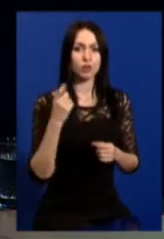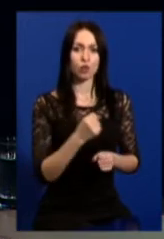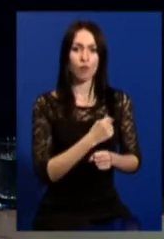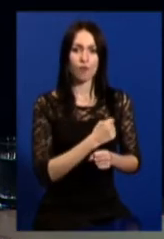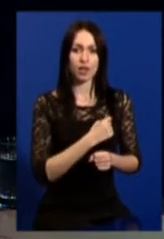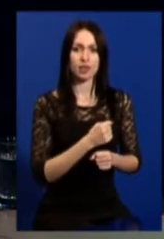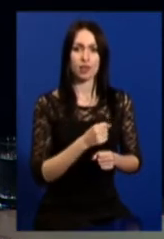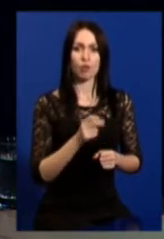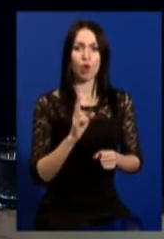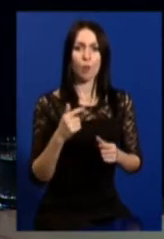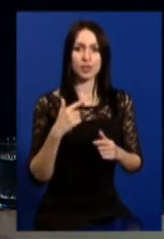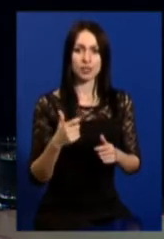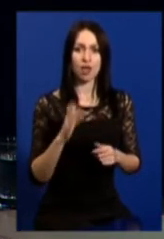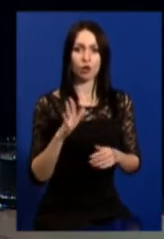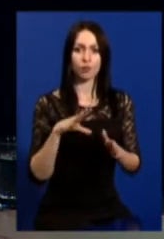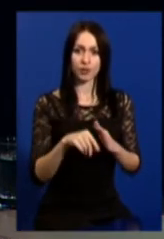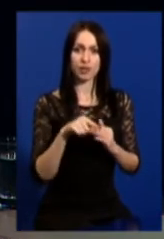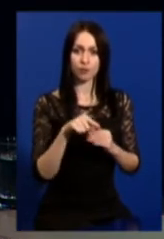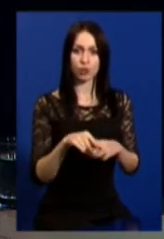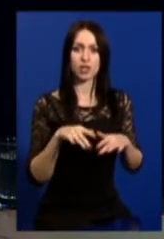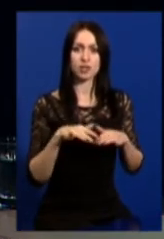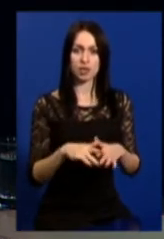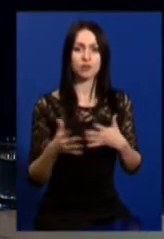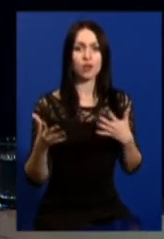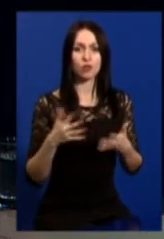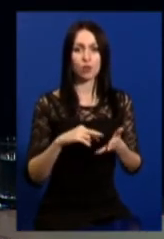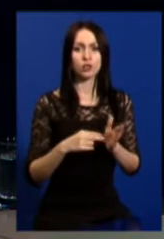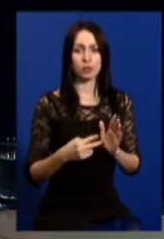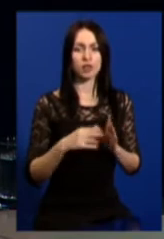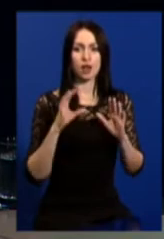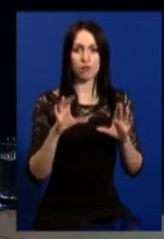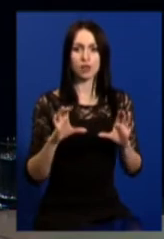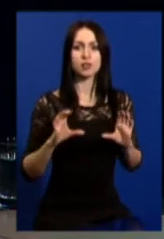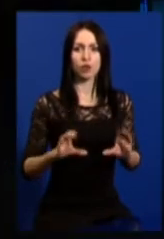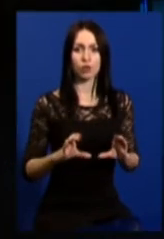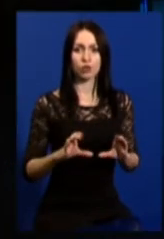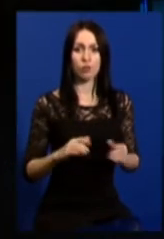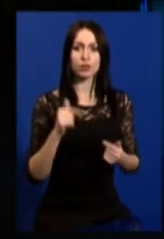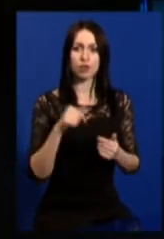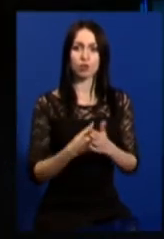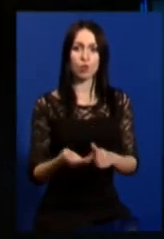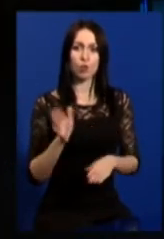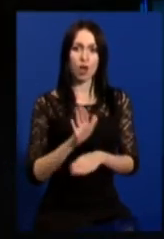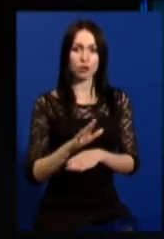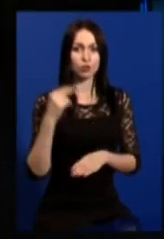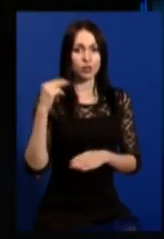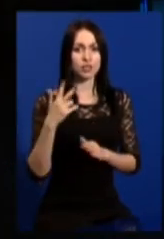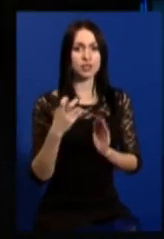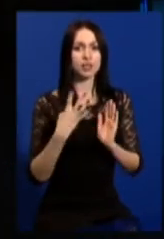воєнному комісару у провадженні тих дій, які передбачені законом. Відповідно до указу президента